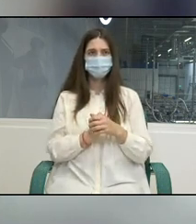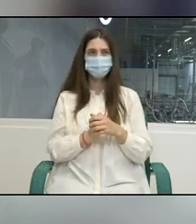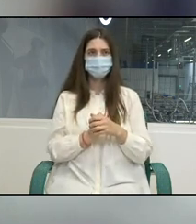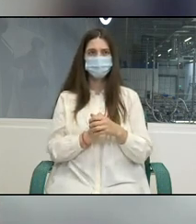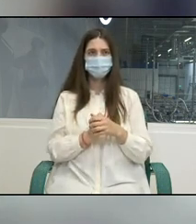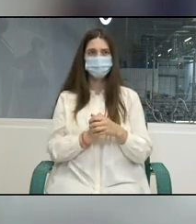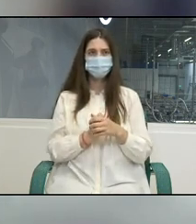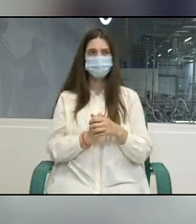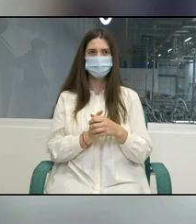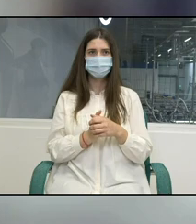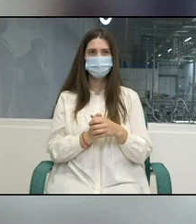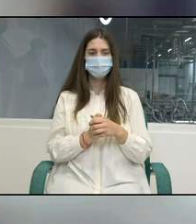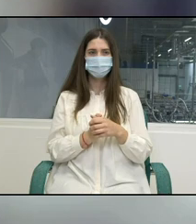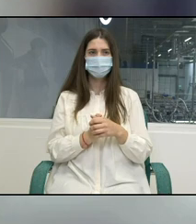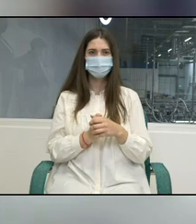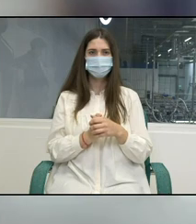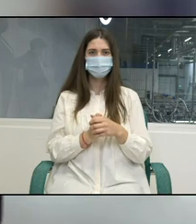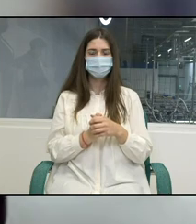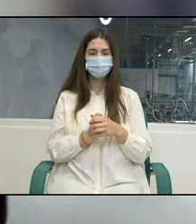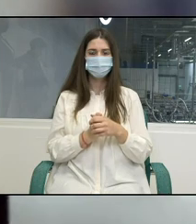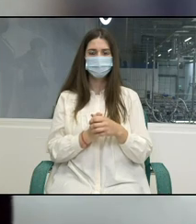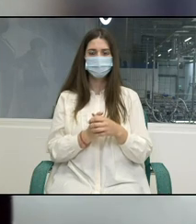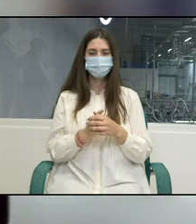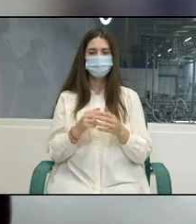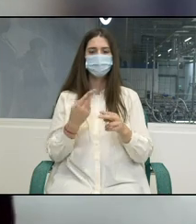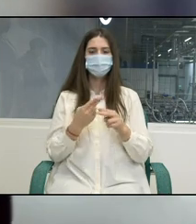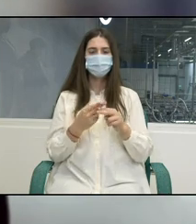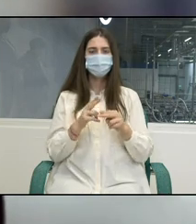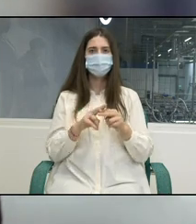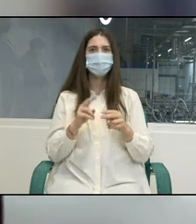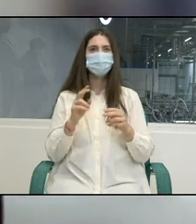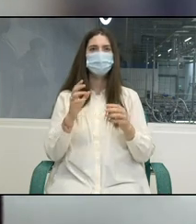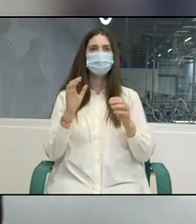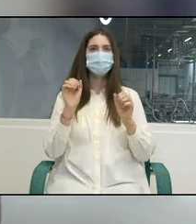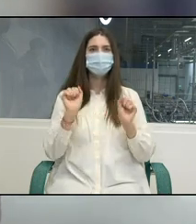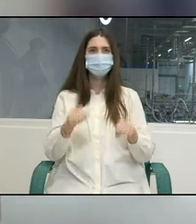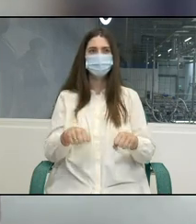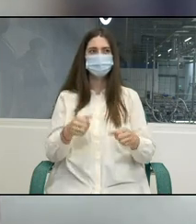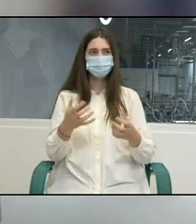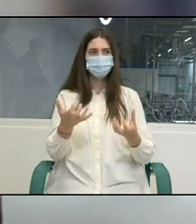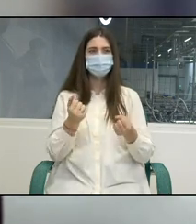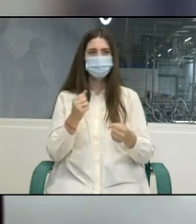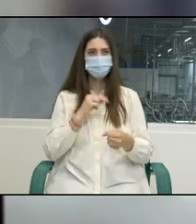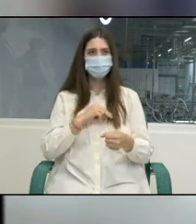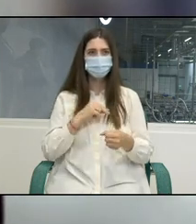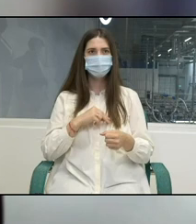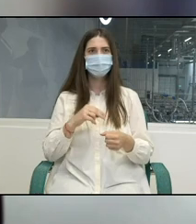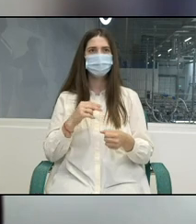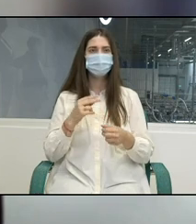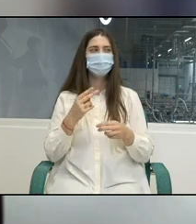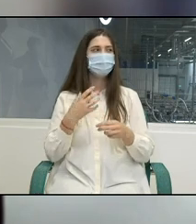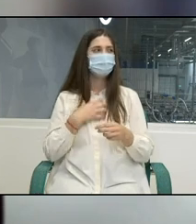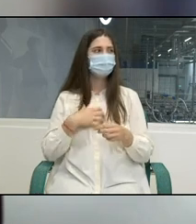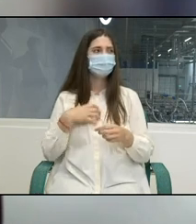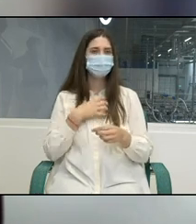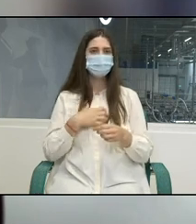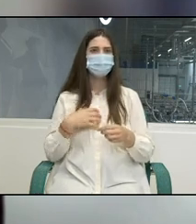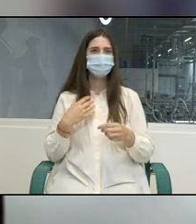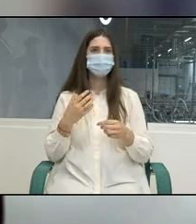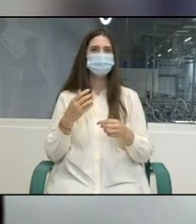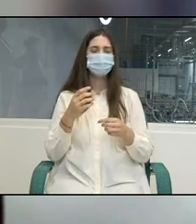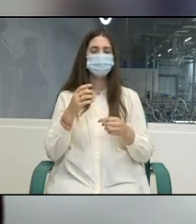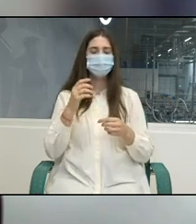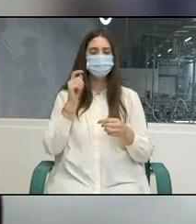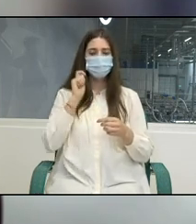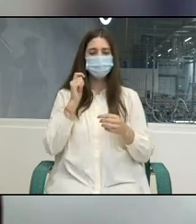obiectivile dezvoltare dorabilă, unde accesul la locuri de muncă de calitate a fost printre cele mai importante trei priorități pentru toate grupurile de